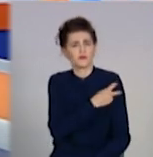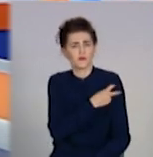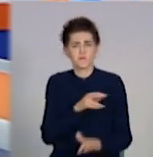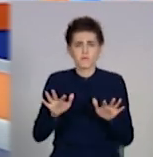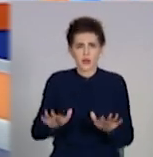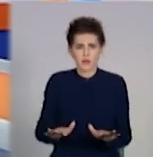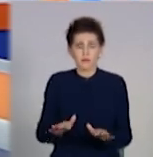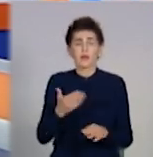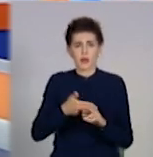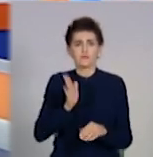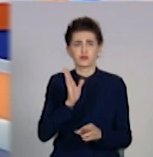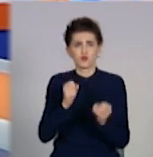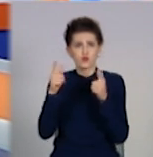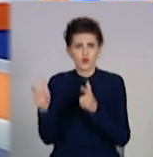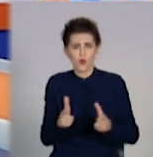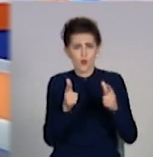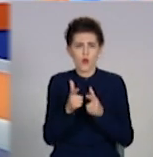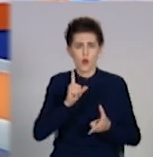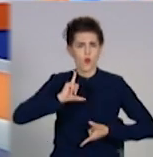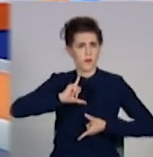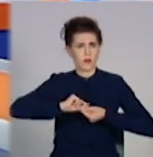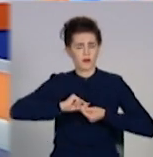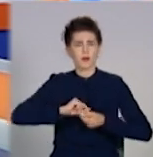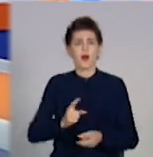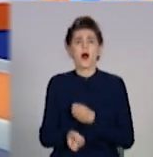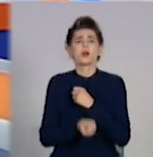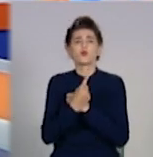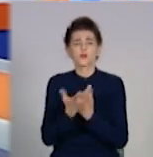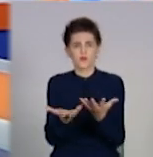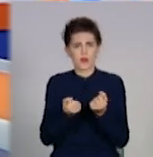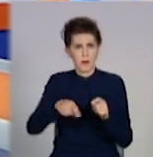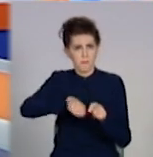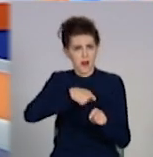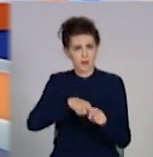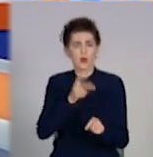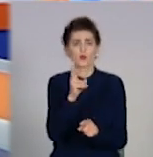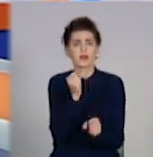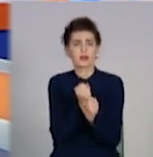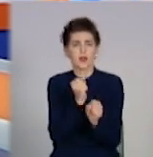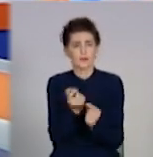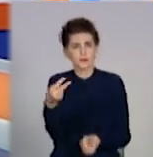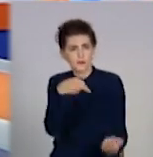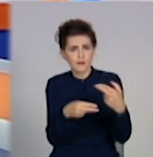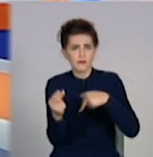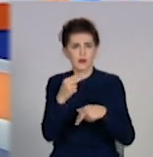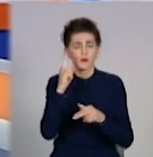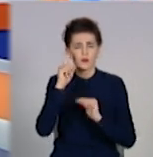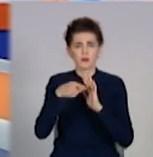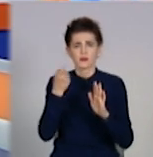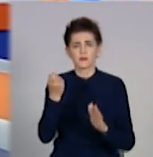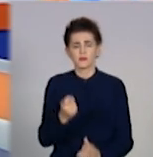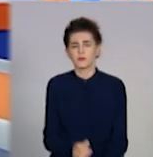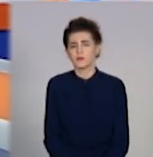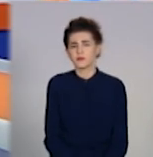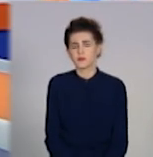днями будуть готові кілька десятків комплектів. Звідки беруть матеріал та хто робить викрійки, дізнавався Олексій Куделя.